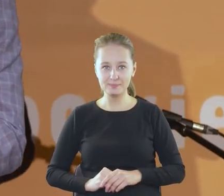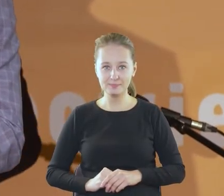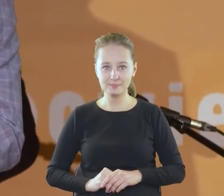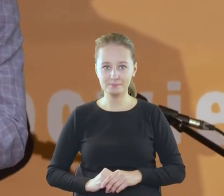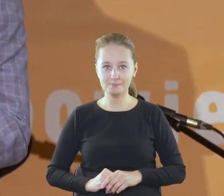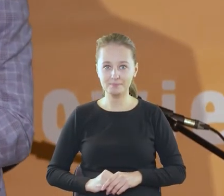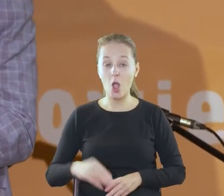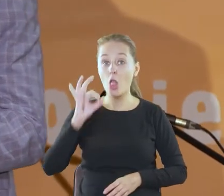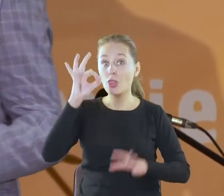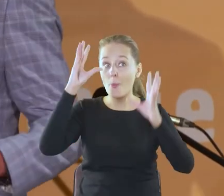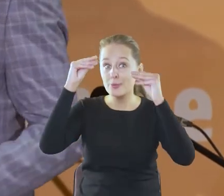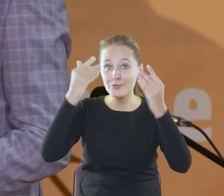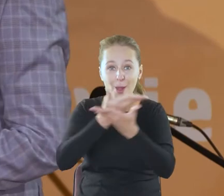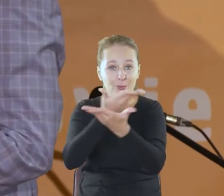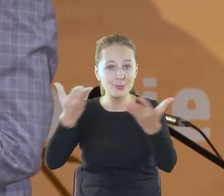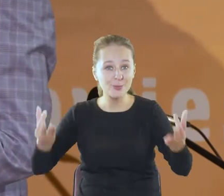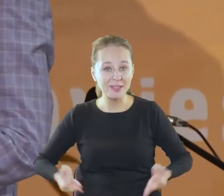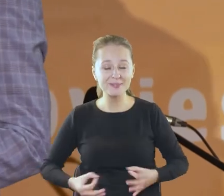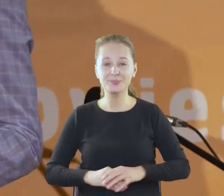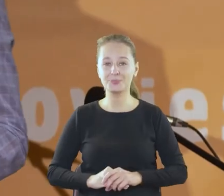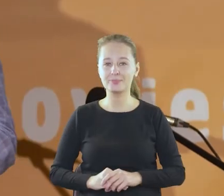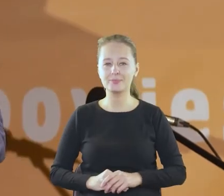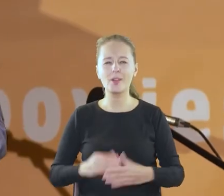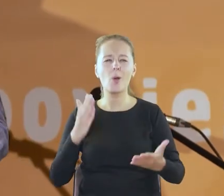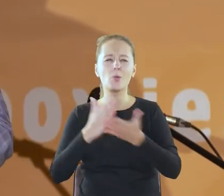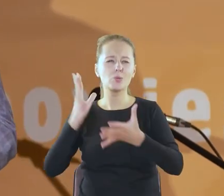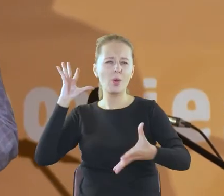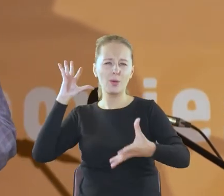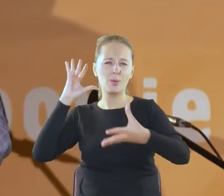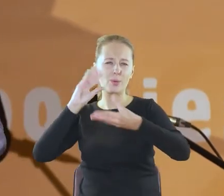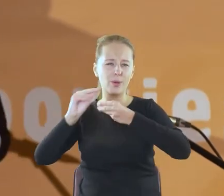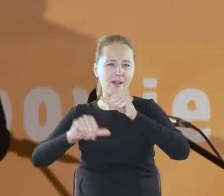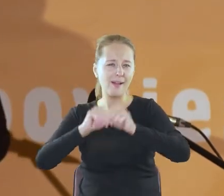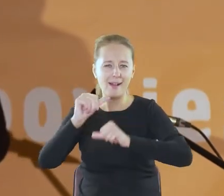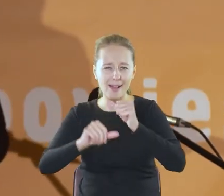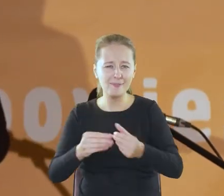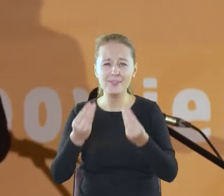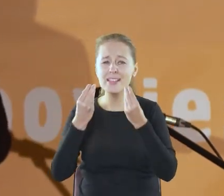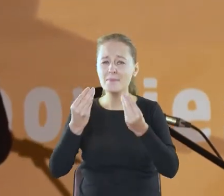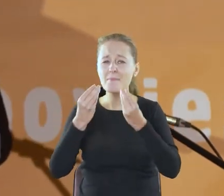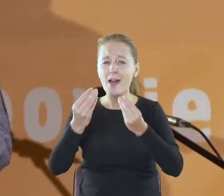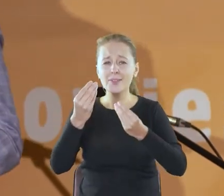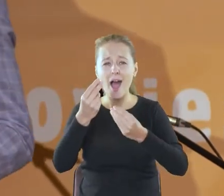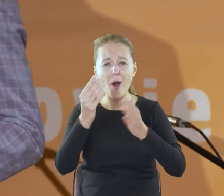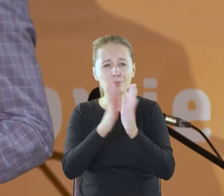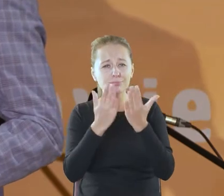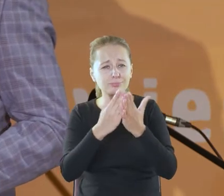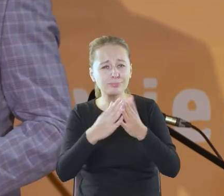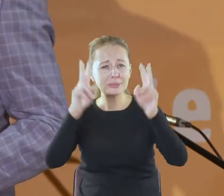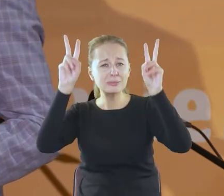Dobry wieczór państwu. Od kilku lat piszemy tą wspaniałą powieść pod tytułem